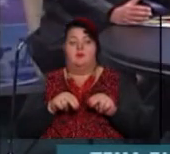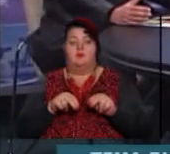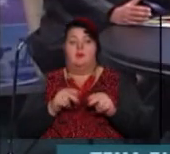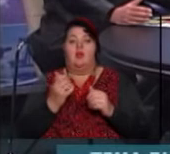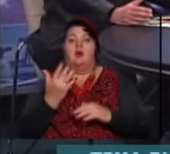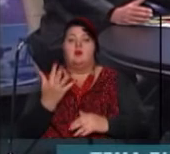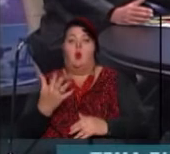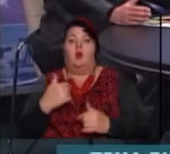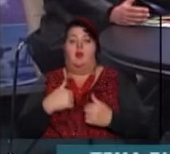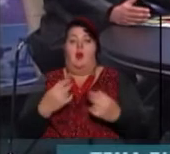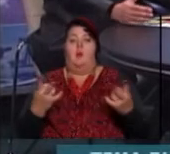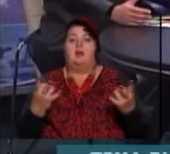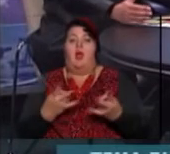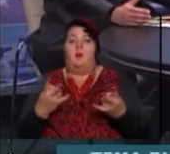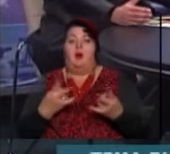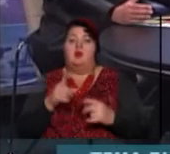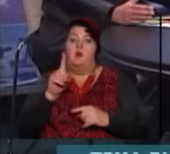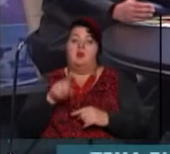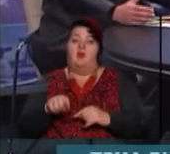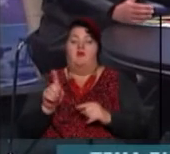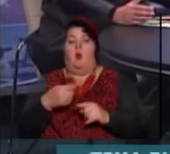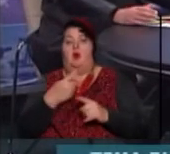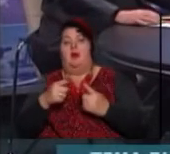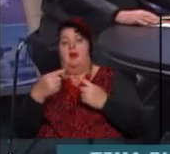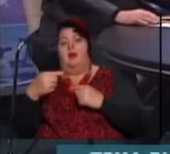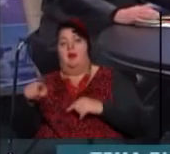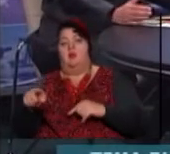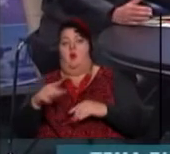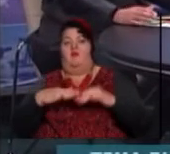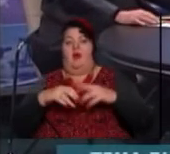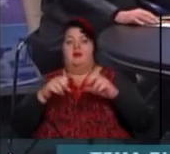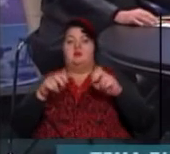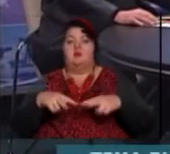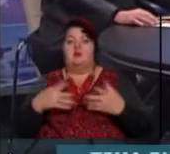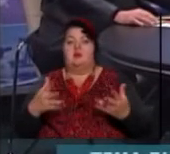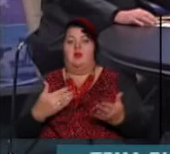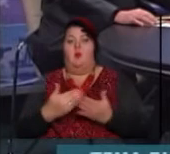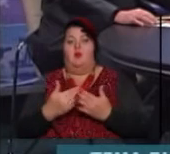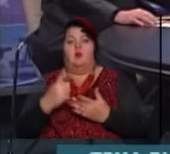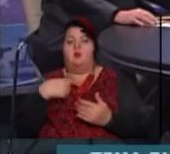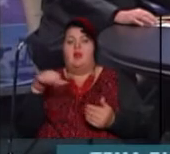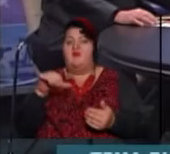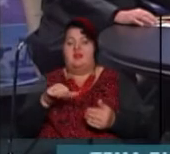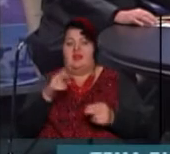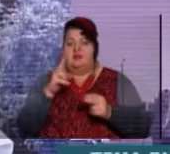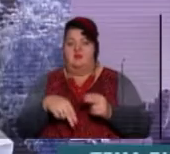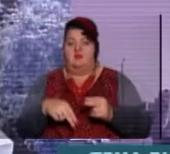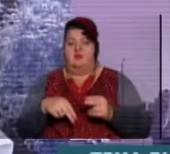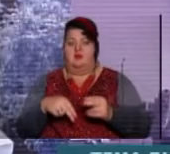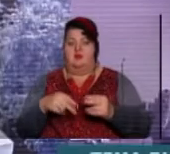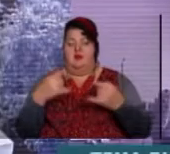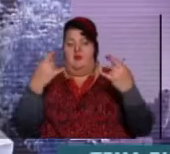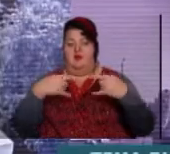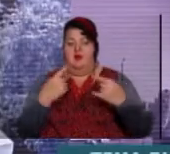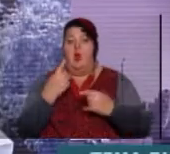скільки нам необхідно того чи іного спеціаліста. Буквально ще хвилина у нас залишається до завершення ефіру. І ще одне